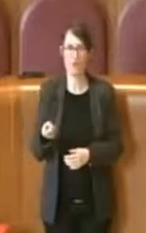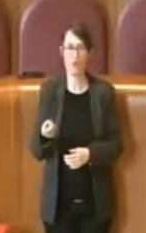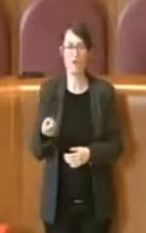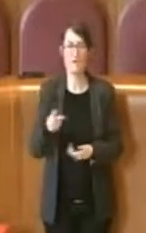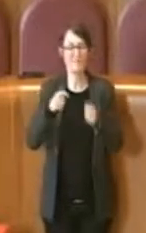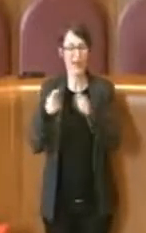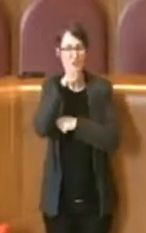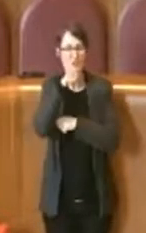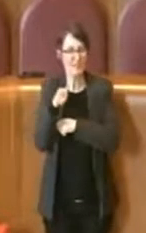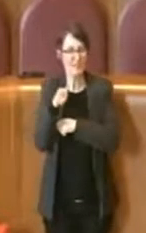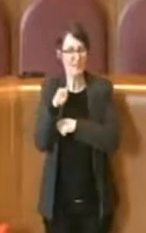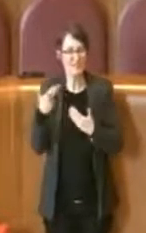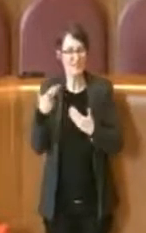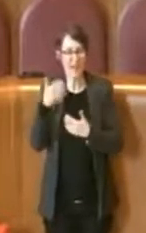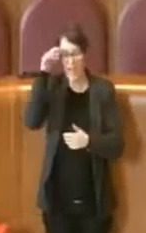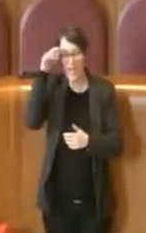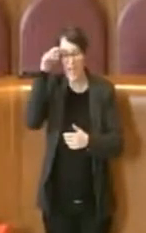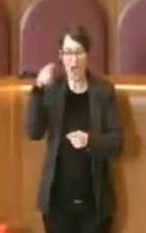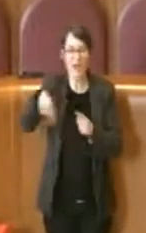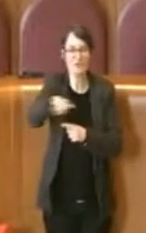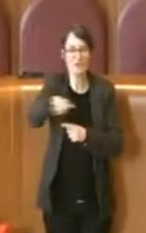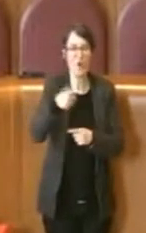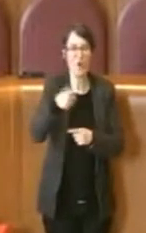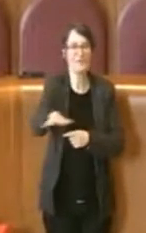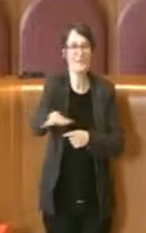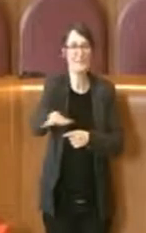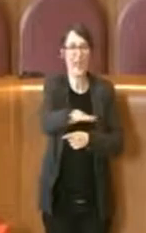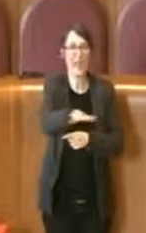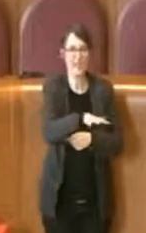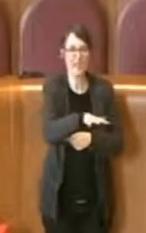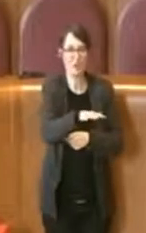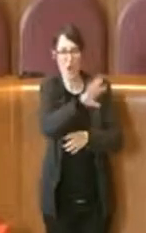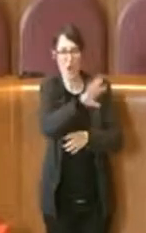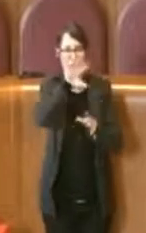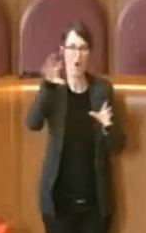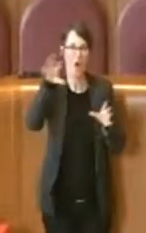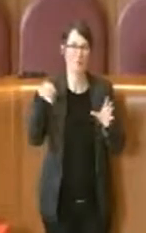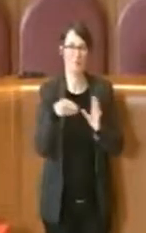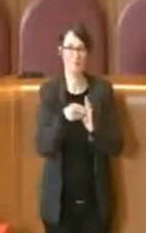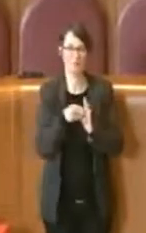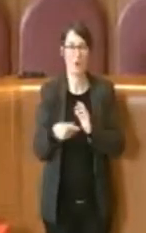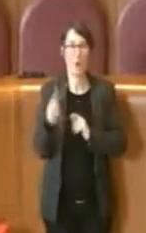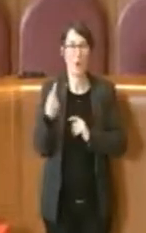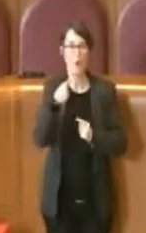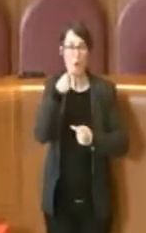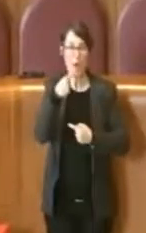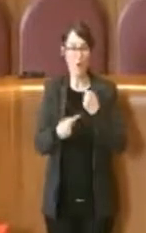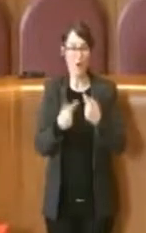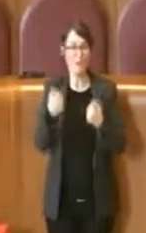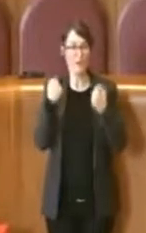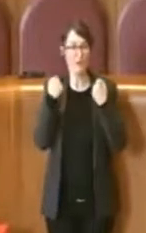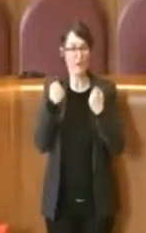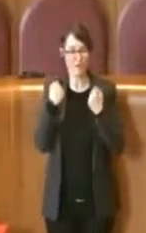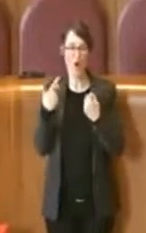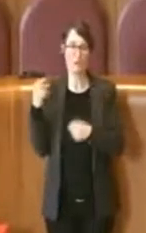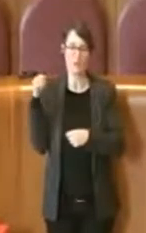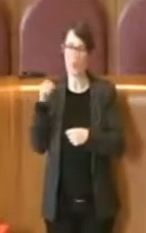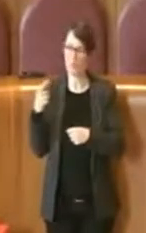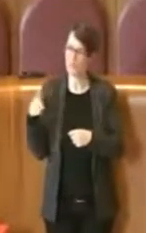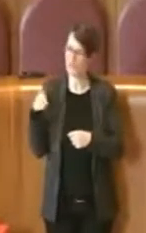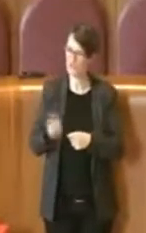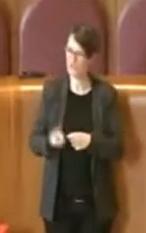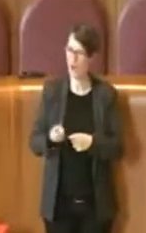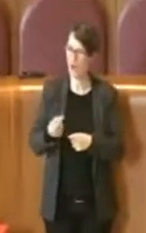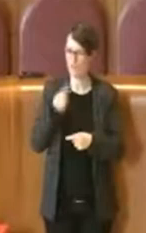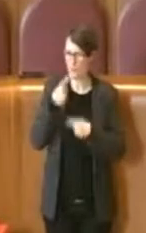Una delle grandi polemiche che in questi anni abbiamo ascoltato da parte delle opposizioni è che non ci fosse attenzione